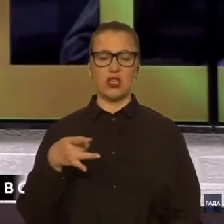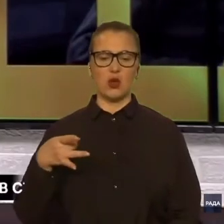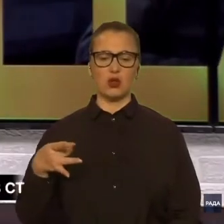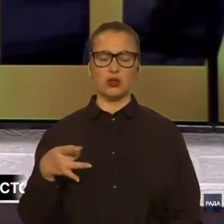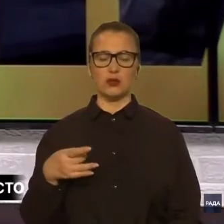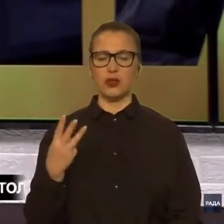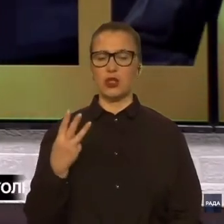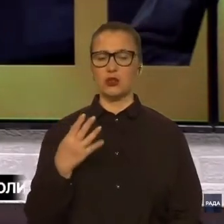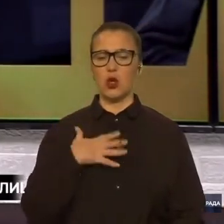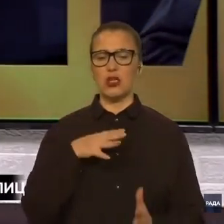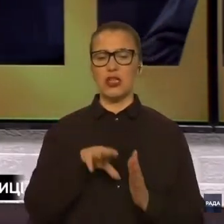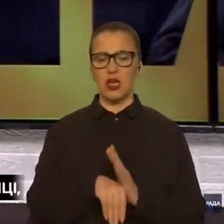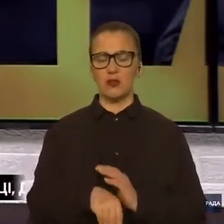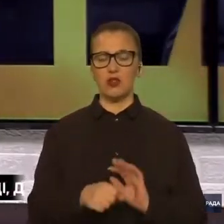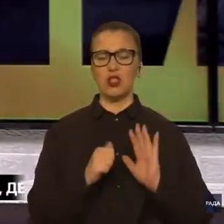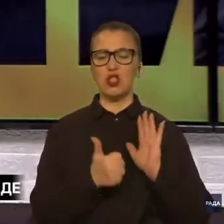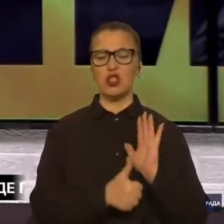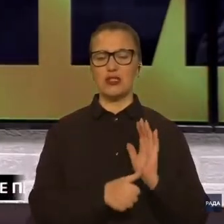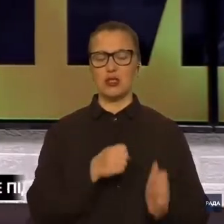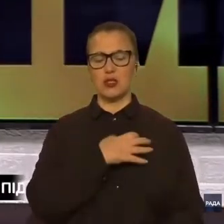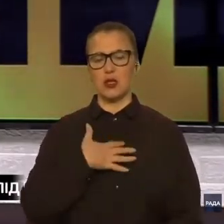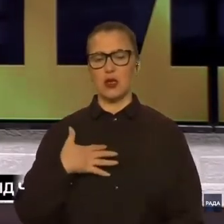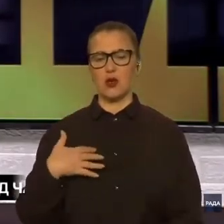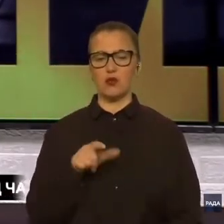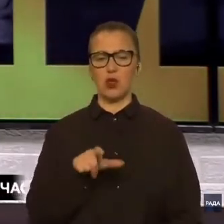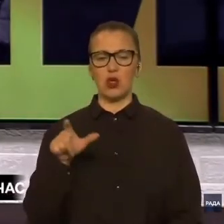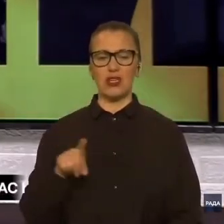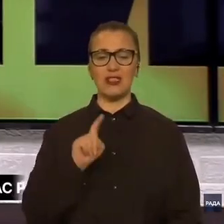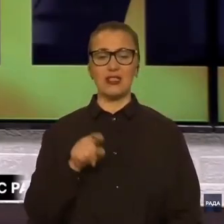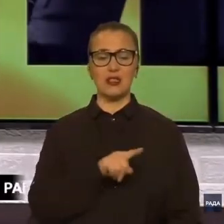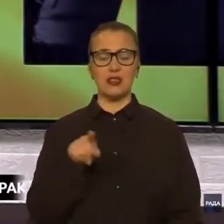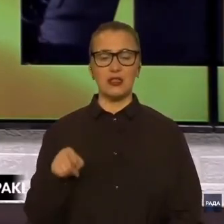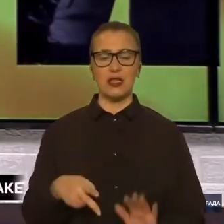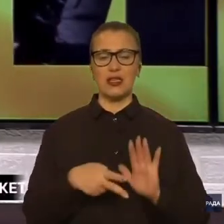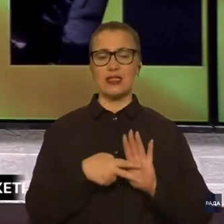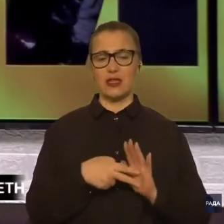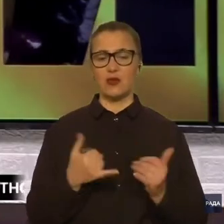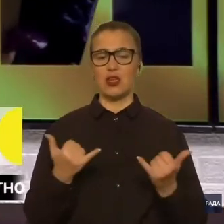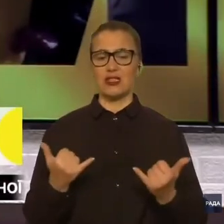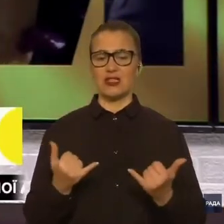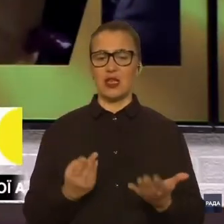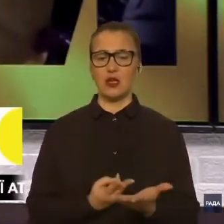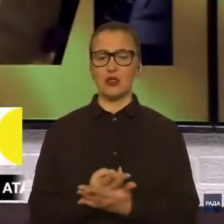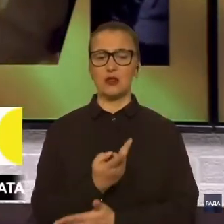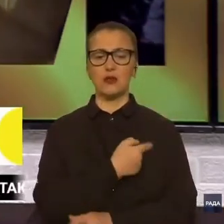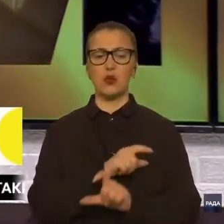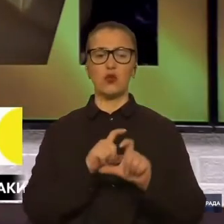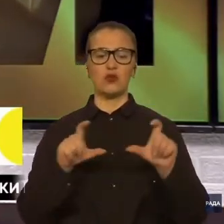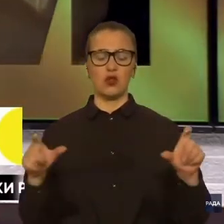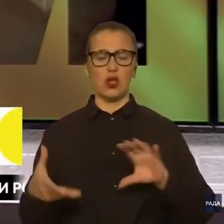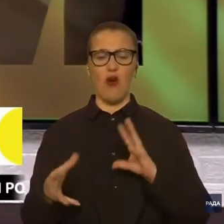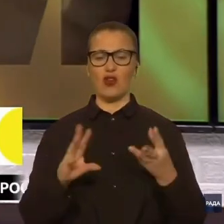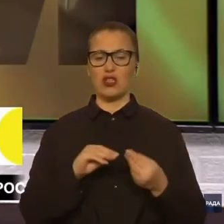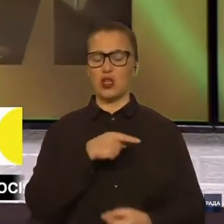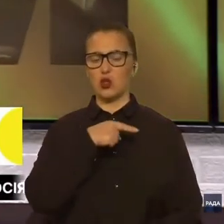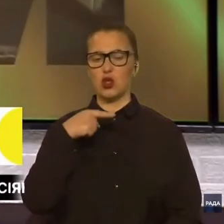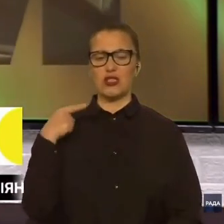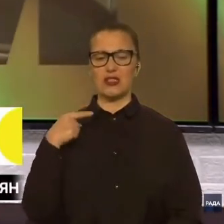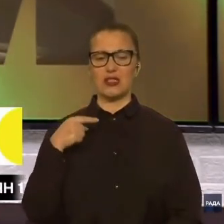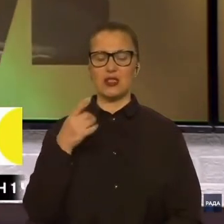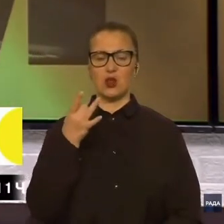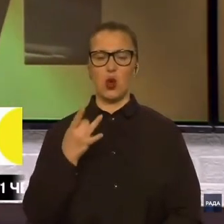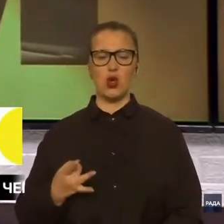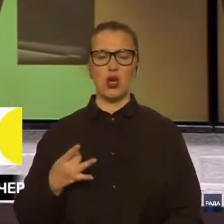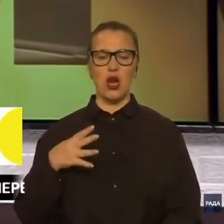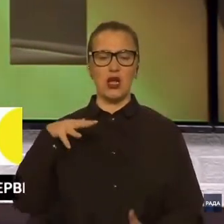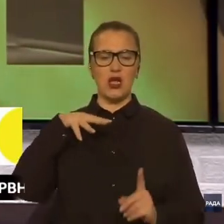Троє загиблих та 16 поранених. З них семеро зараз госпіталізовані у наслідок російської аркетної